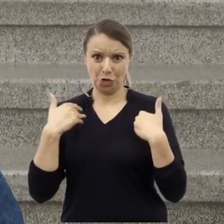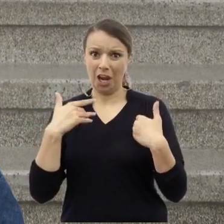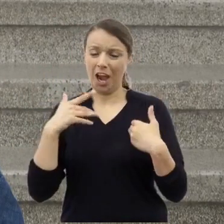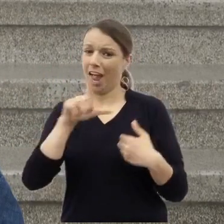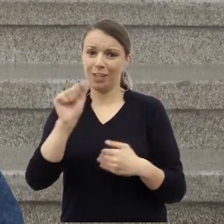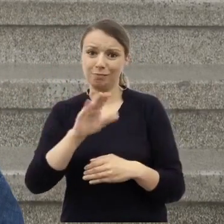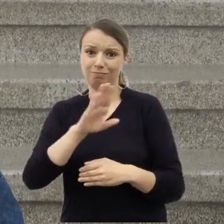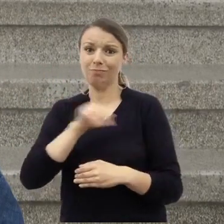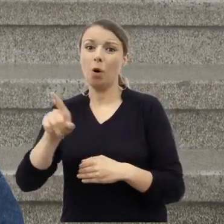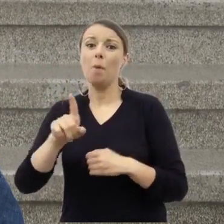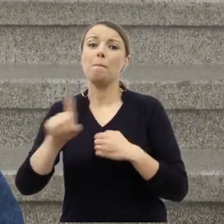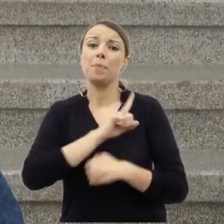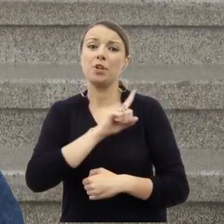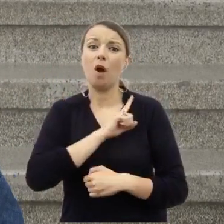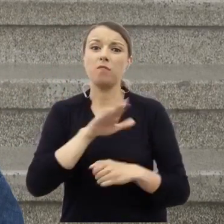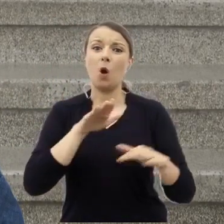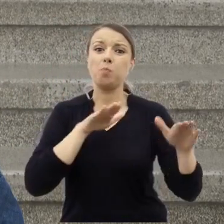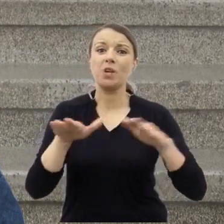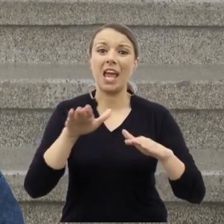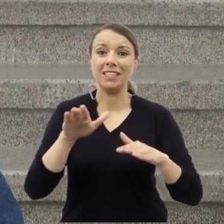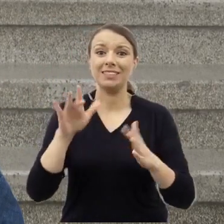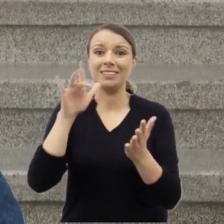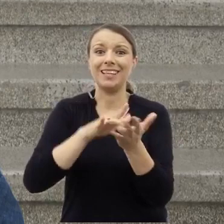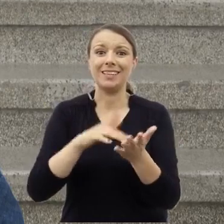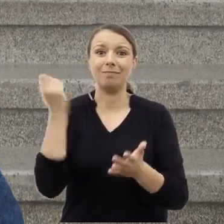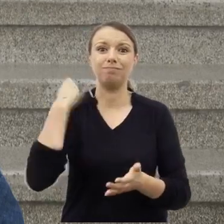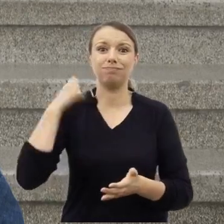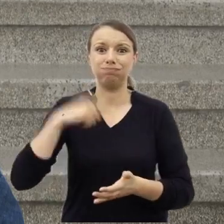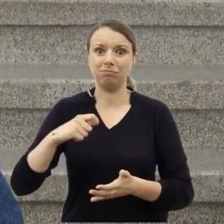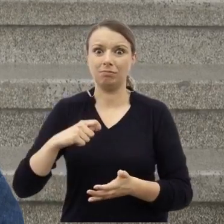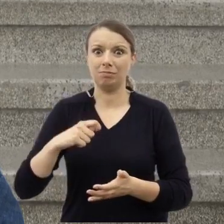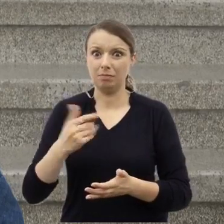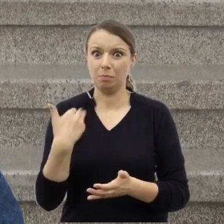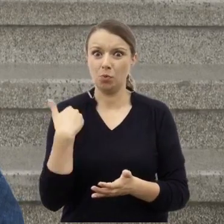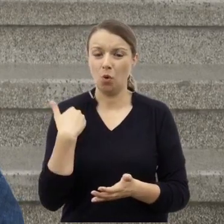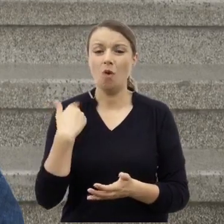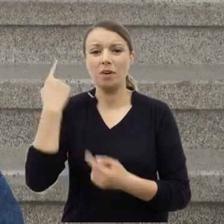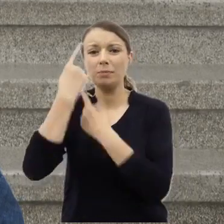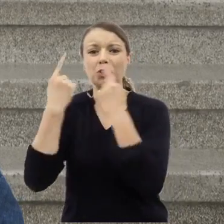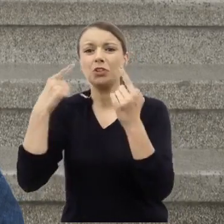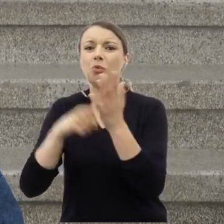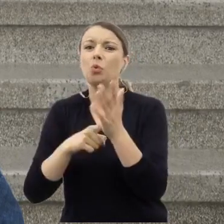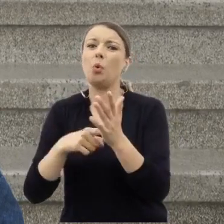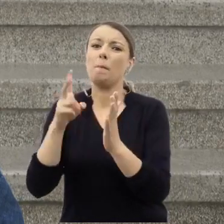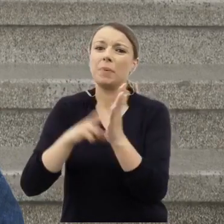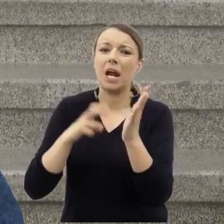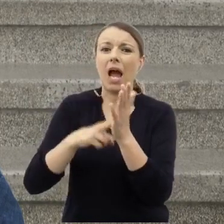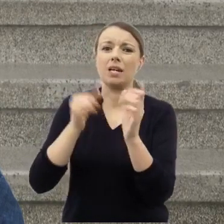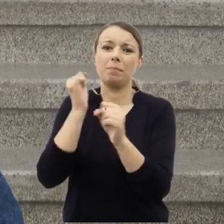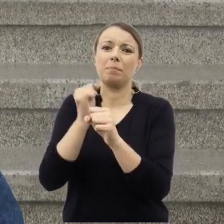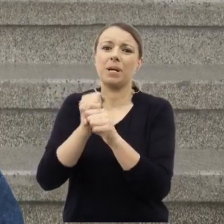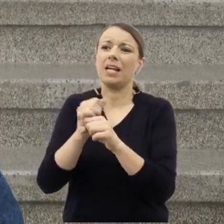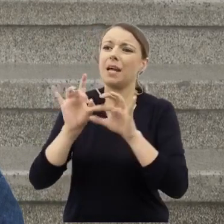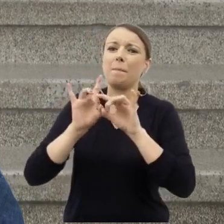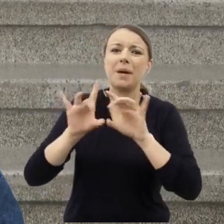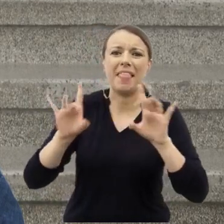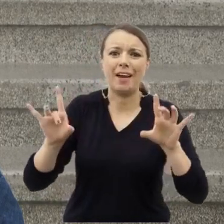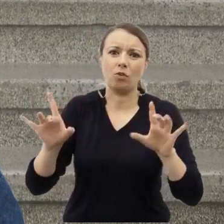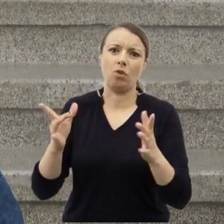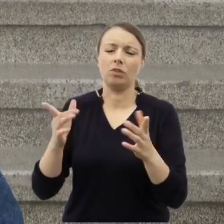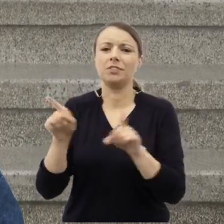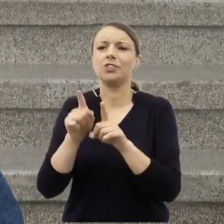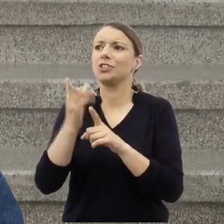Wydaje mi się, że tutaj zabrakło po prostu pracy pedagogicznej, autorytetów, które szanował.